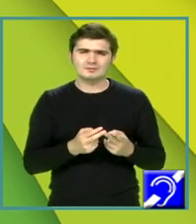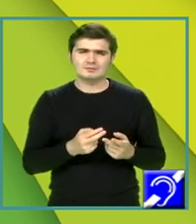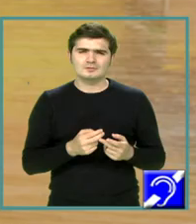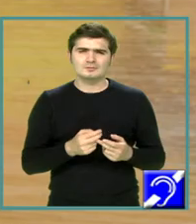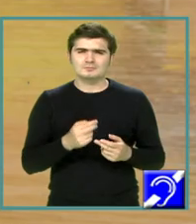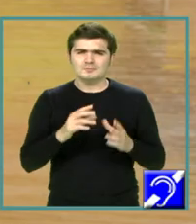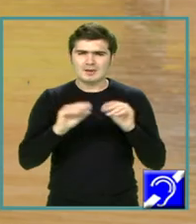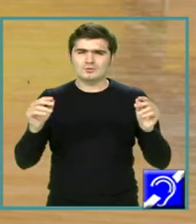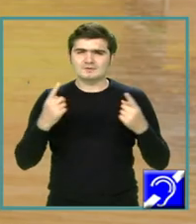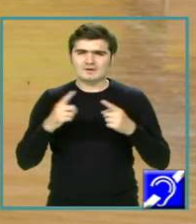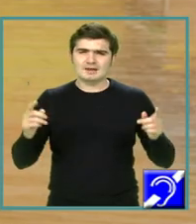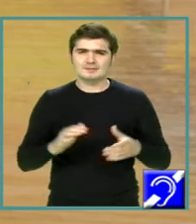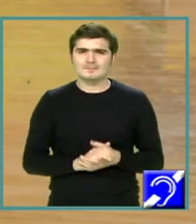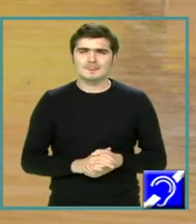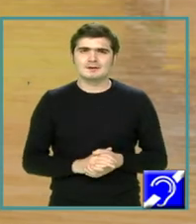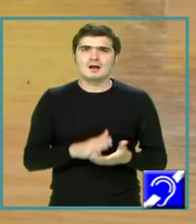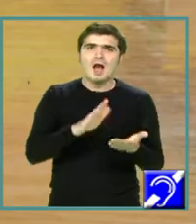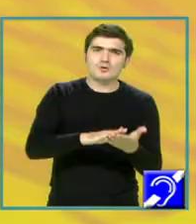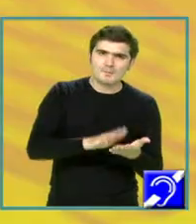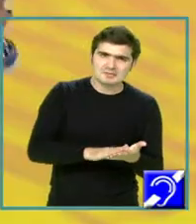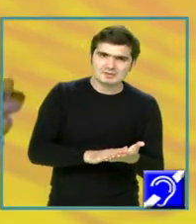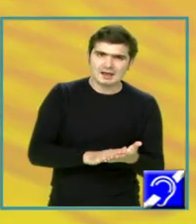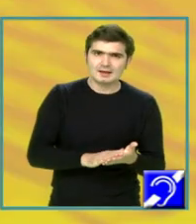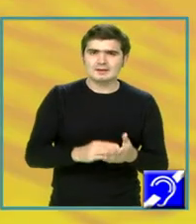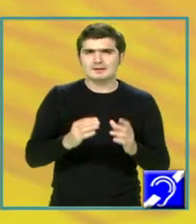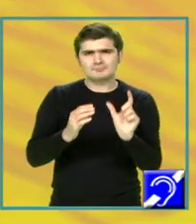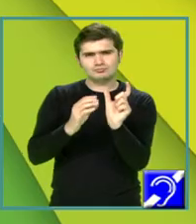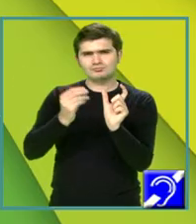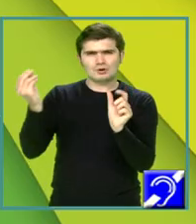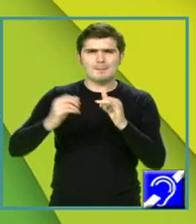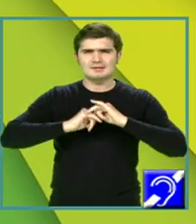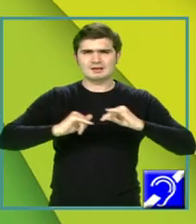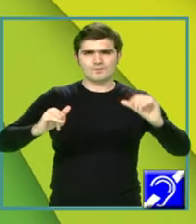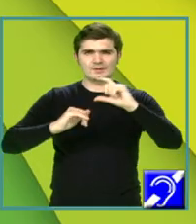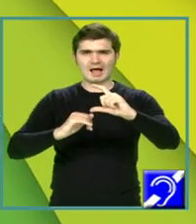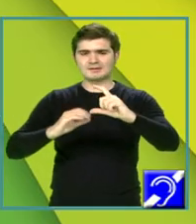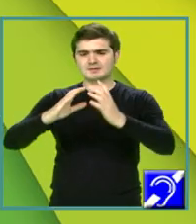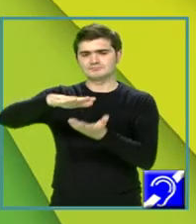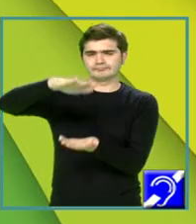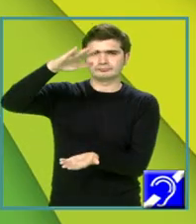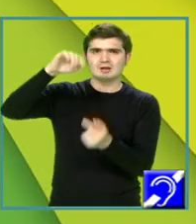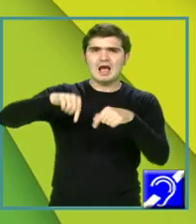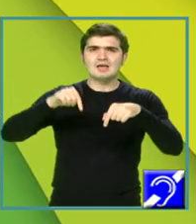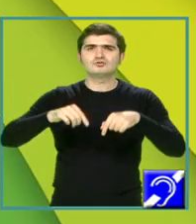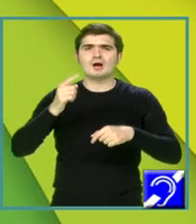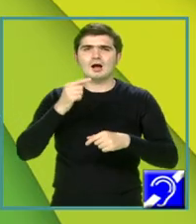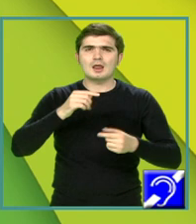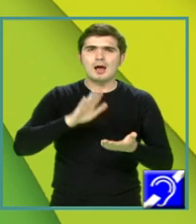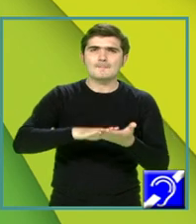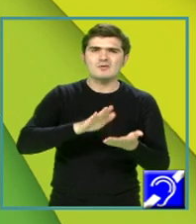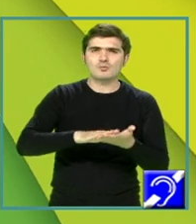că, argumentarea propriu-zisă, care este partea cea mai extinsă a demersului și asupra căreia trebuie să